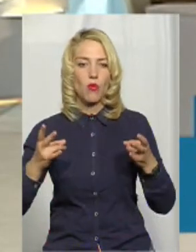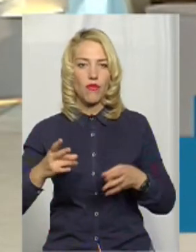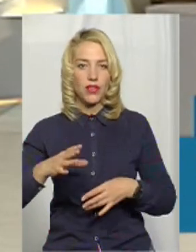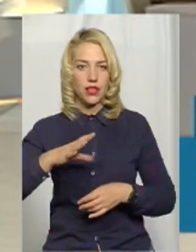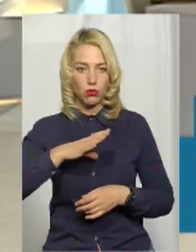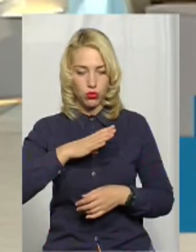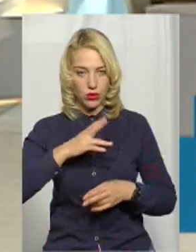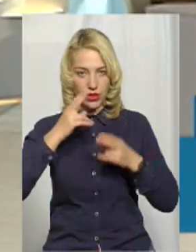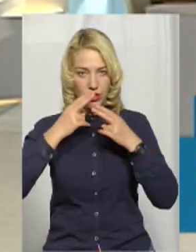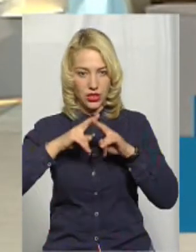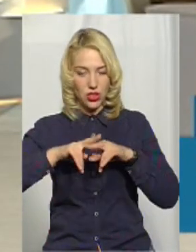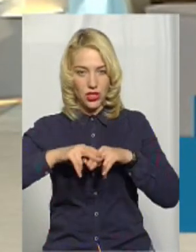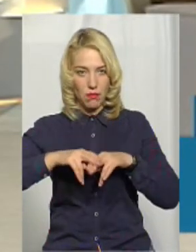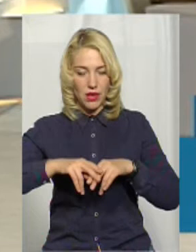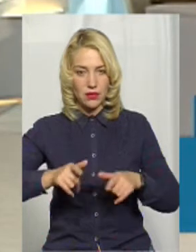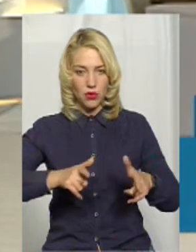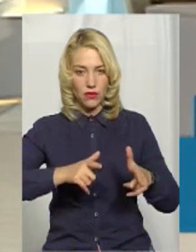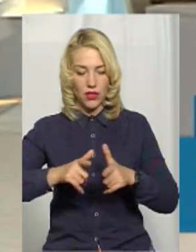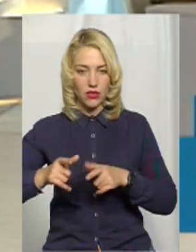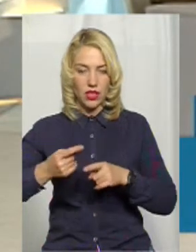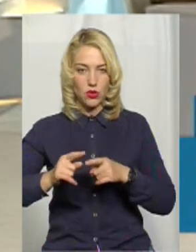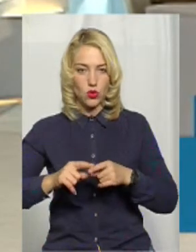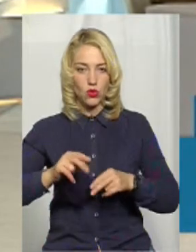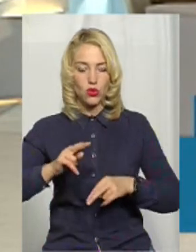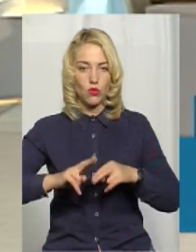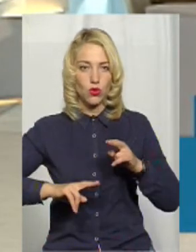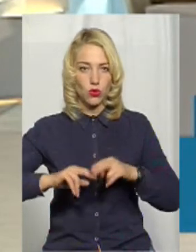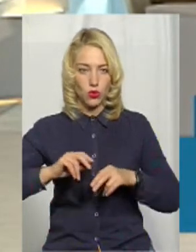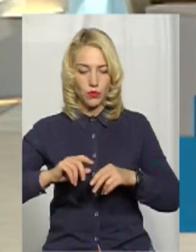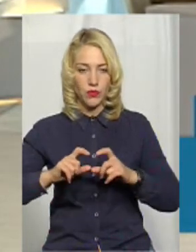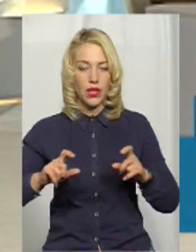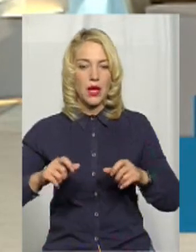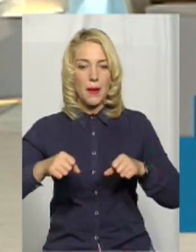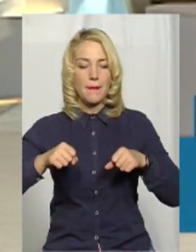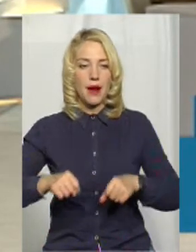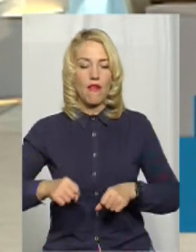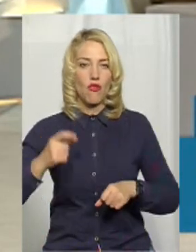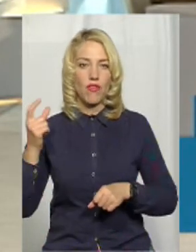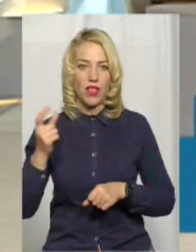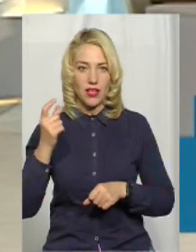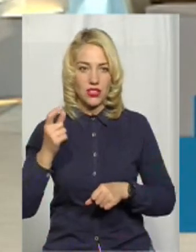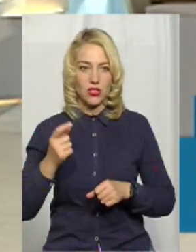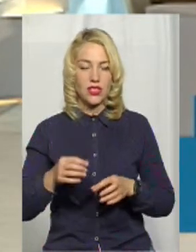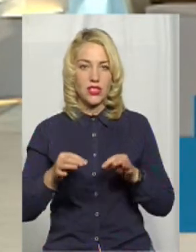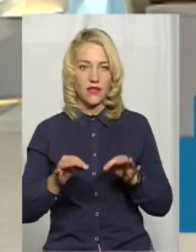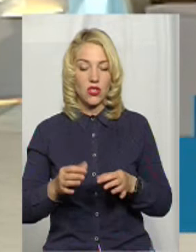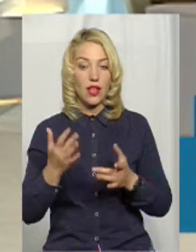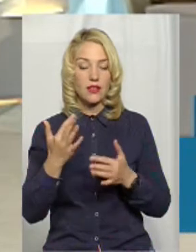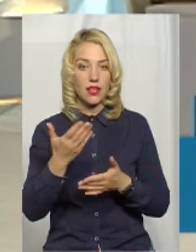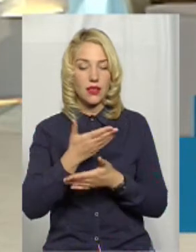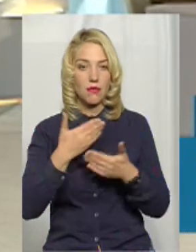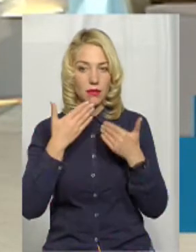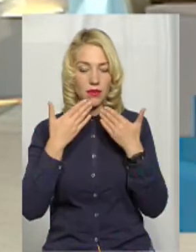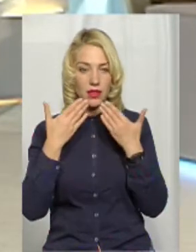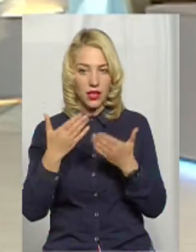бути технічний паспорт виготовлений на цю споруду, право власності, звісно ж. Наскільки ми питали